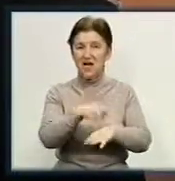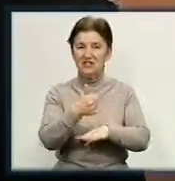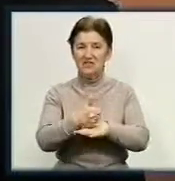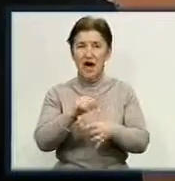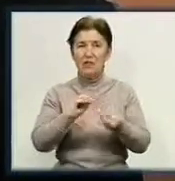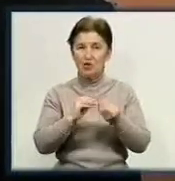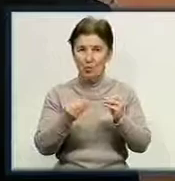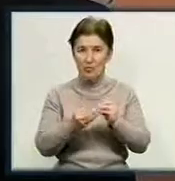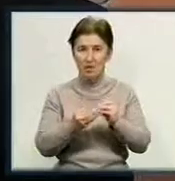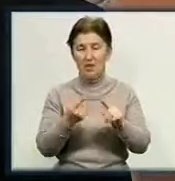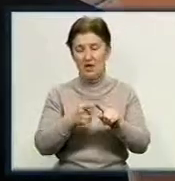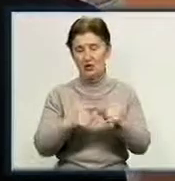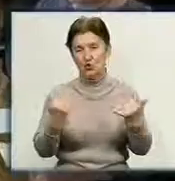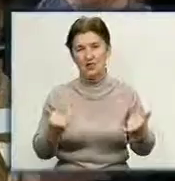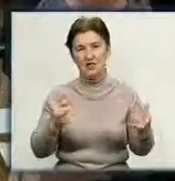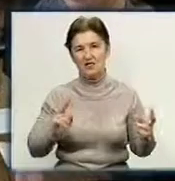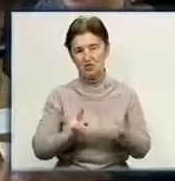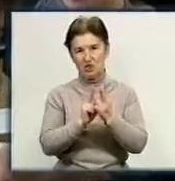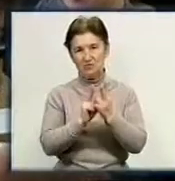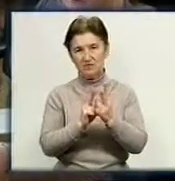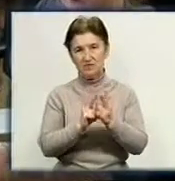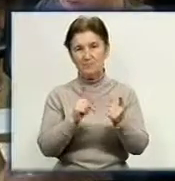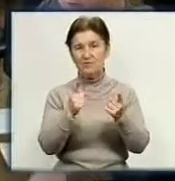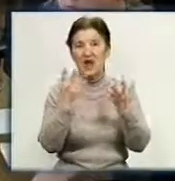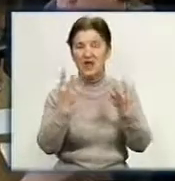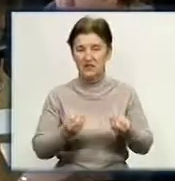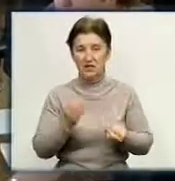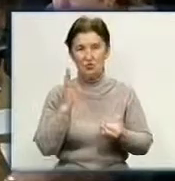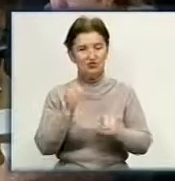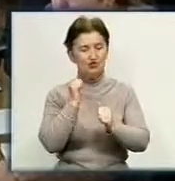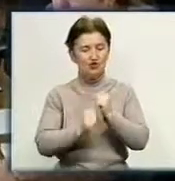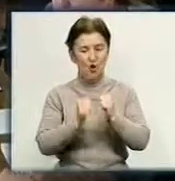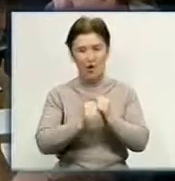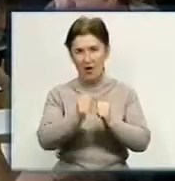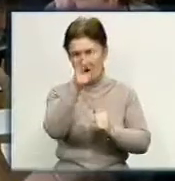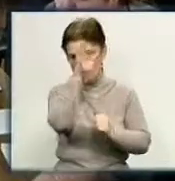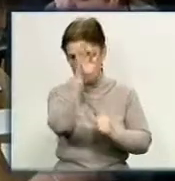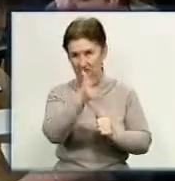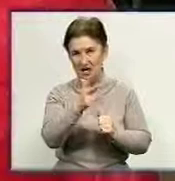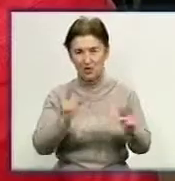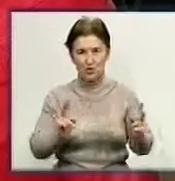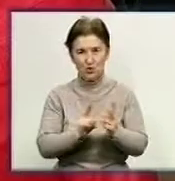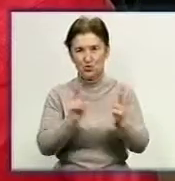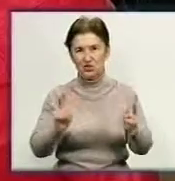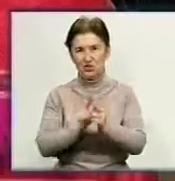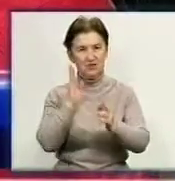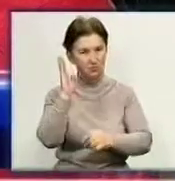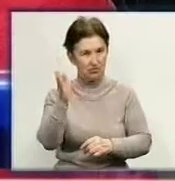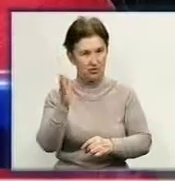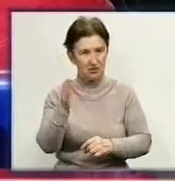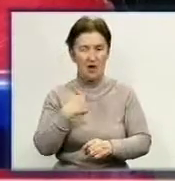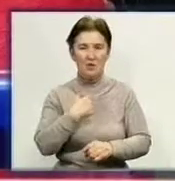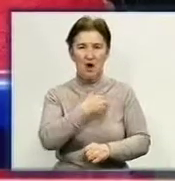з якою ми зараз зіткаємось. Дні учасника АТО проводитимуть щоквартально, говорить голова Кіровоградського району. Ми хотіли б